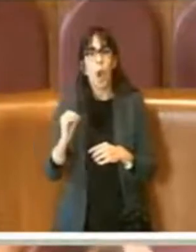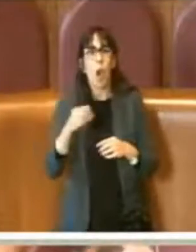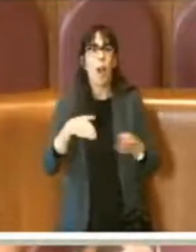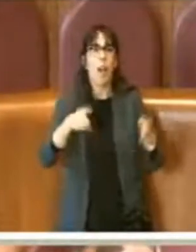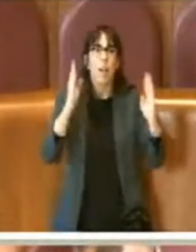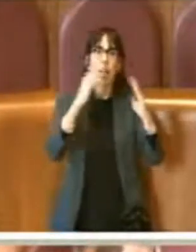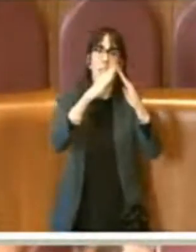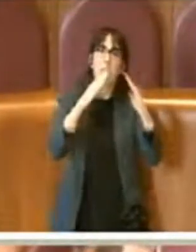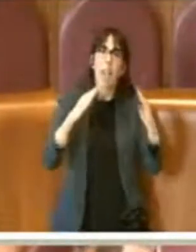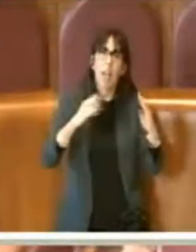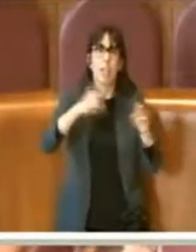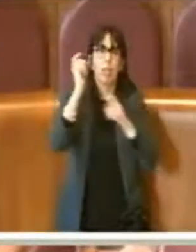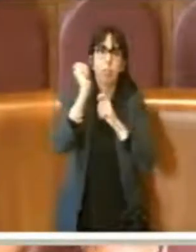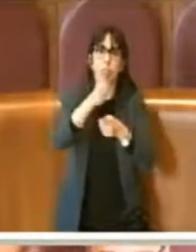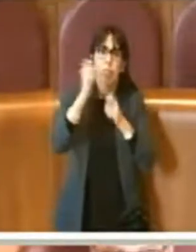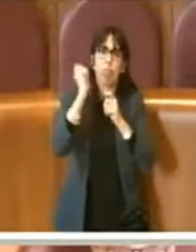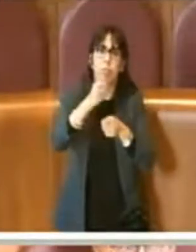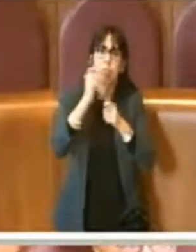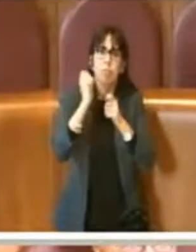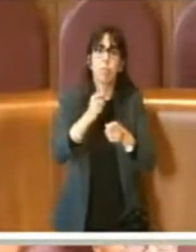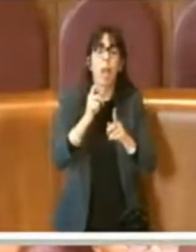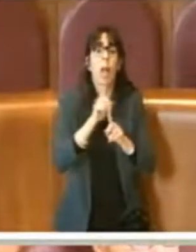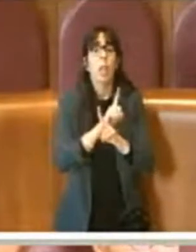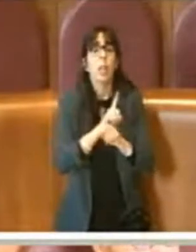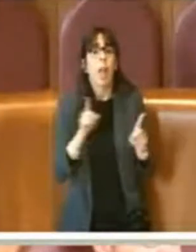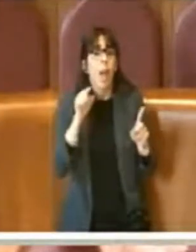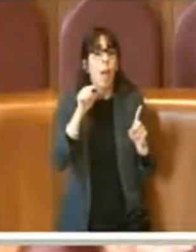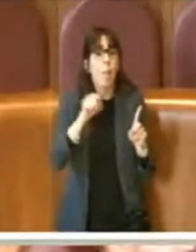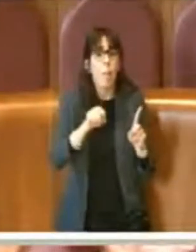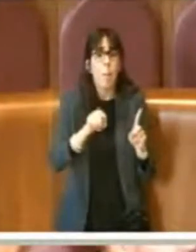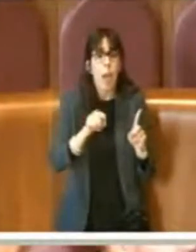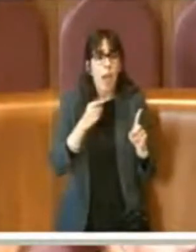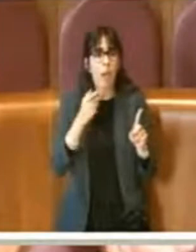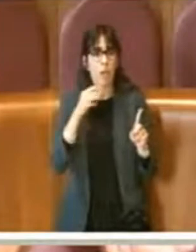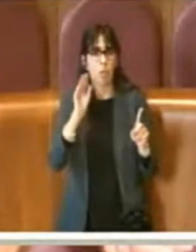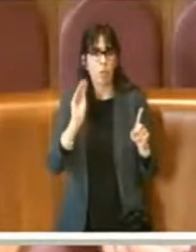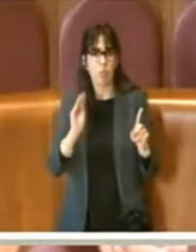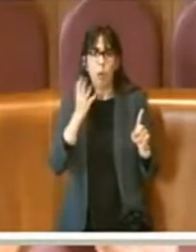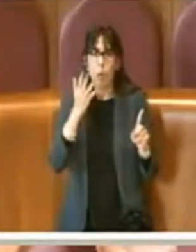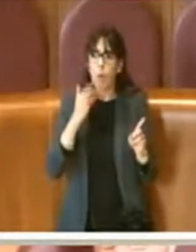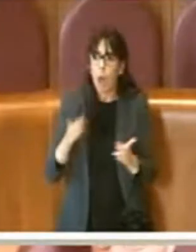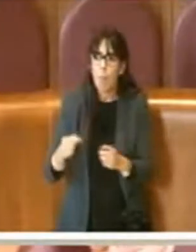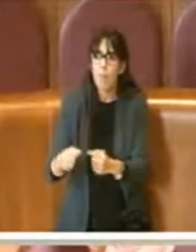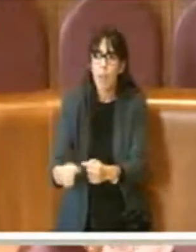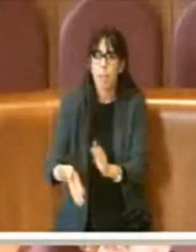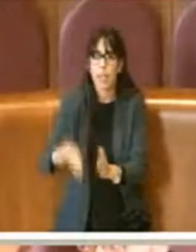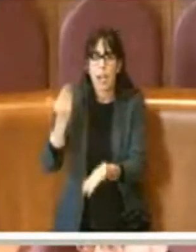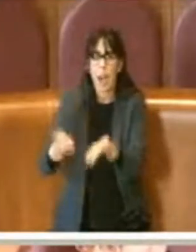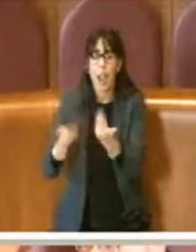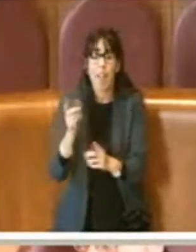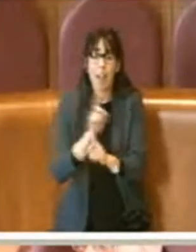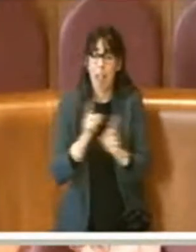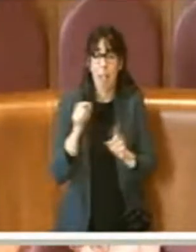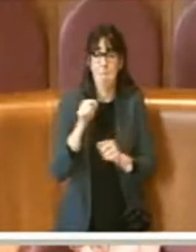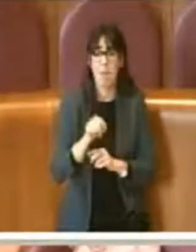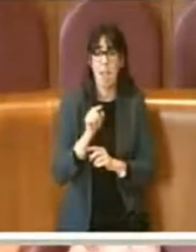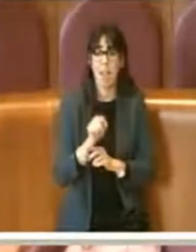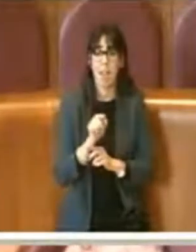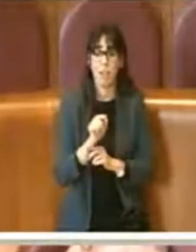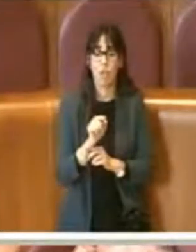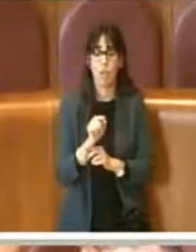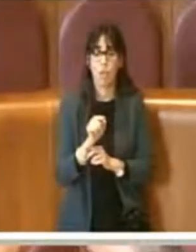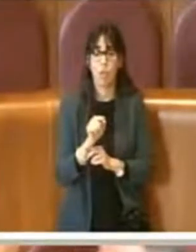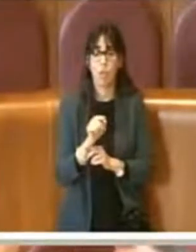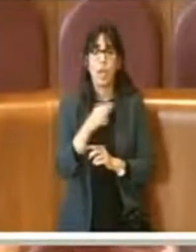mai sognato di chiedere la rimozione della pavimentazione a San Pietrini. Questo voglio ricordare. Quindi, quando è stato